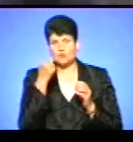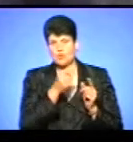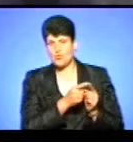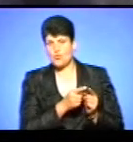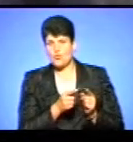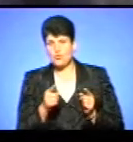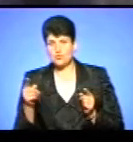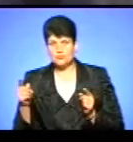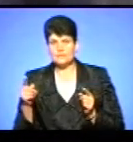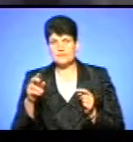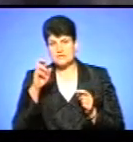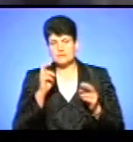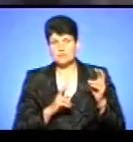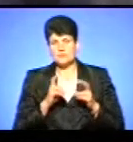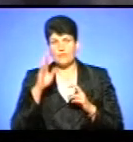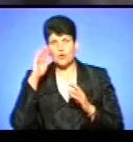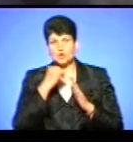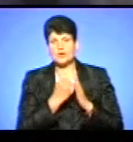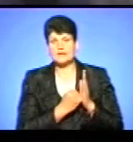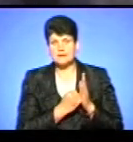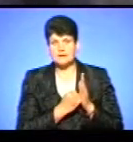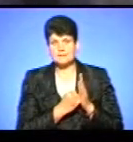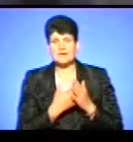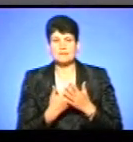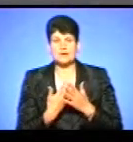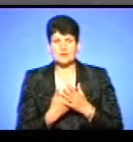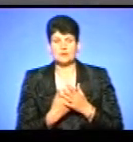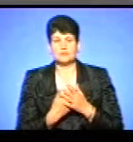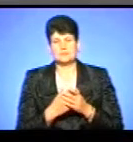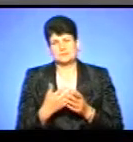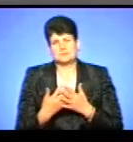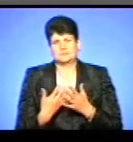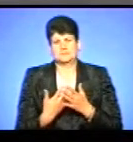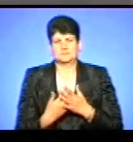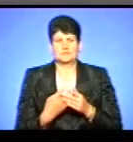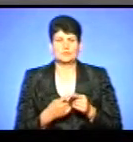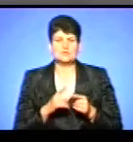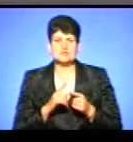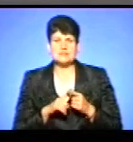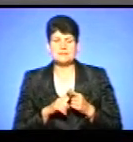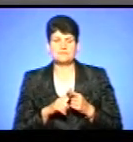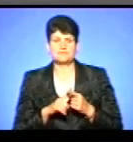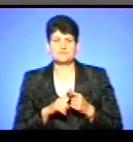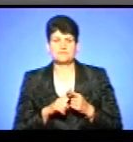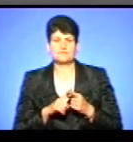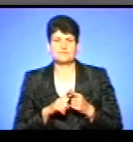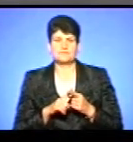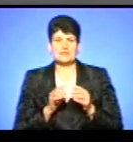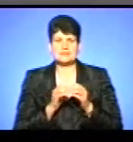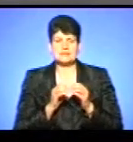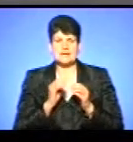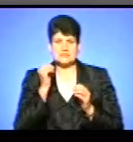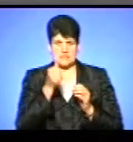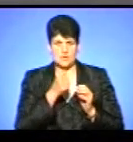комунального підприємства «Тернопільводоканал». Для прикладу, десь так орієнтовно, цей громадянин, напевно, за 10 років,